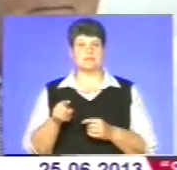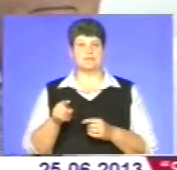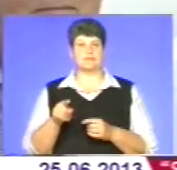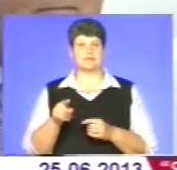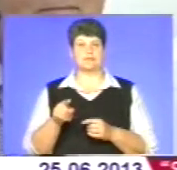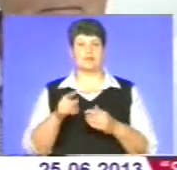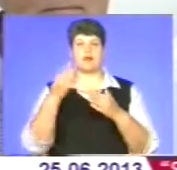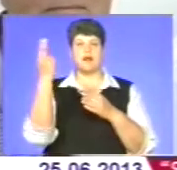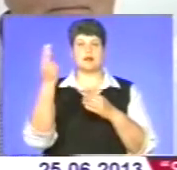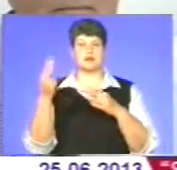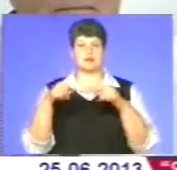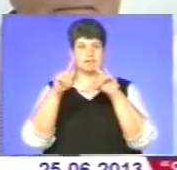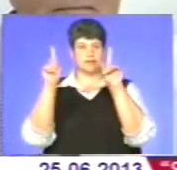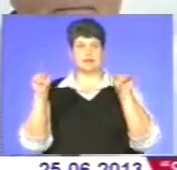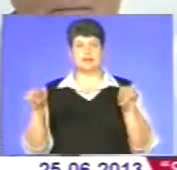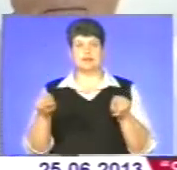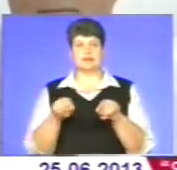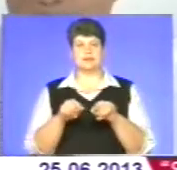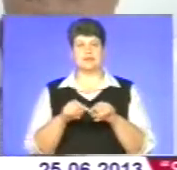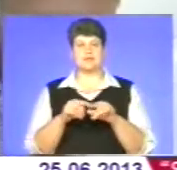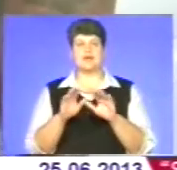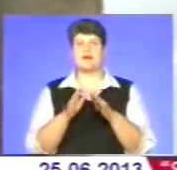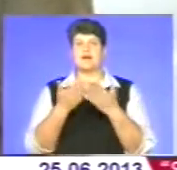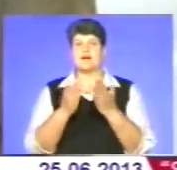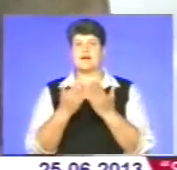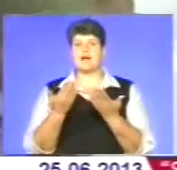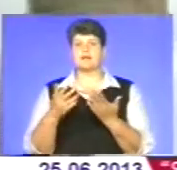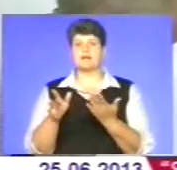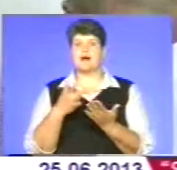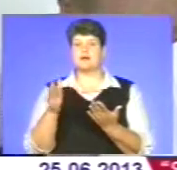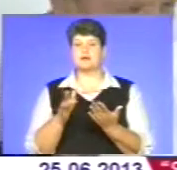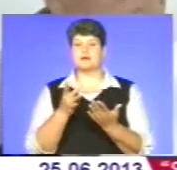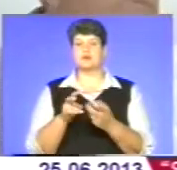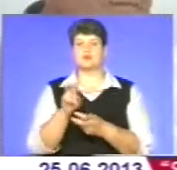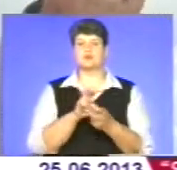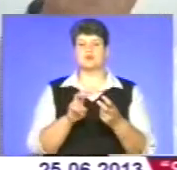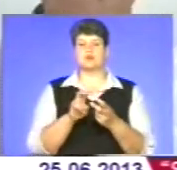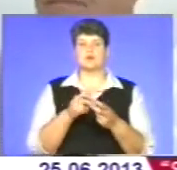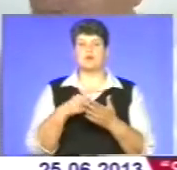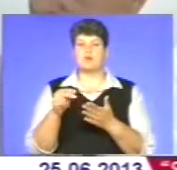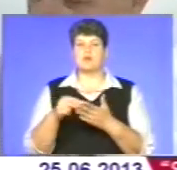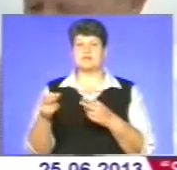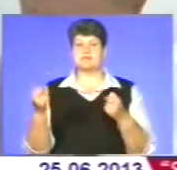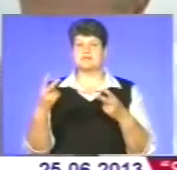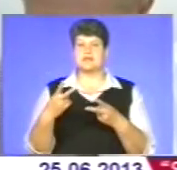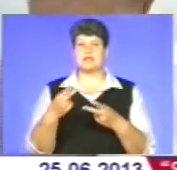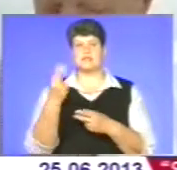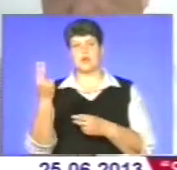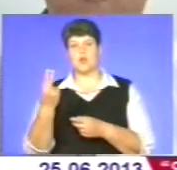картини, десь каталоги розкупують спеціалісти, художники. А